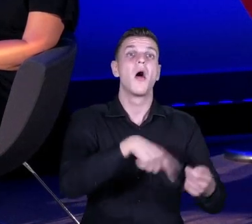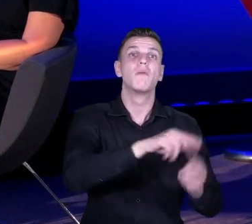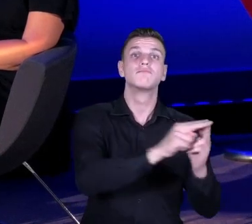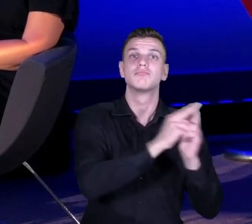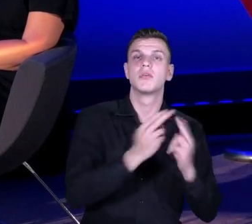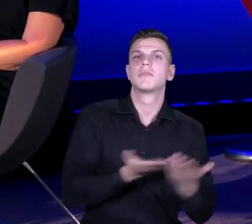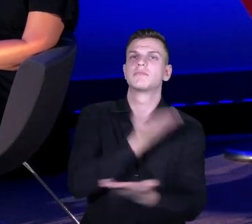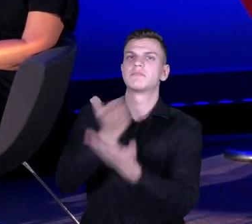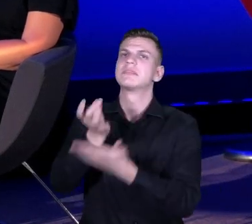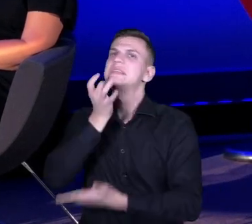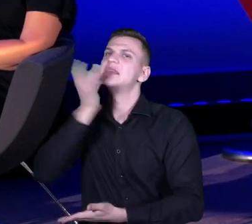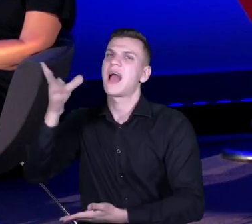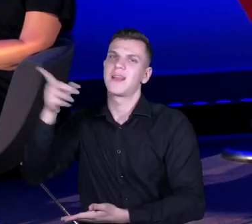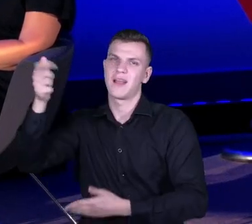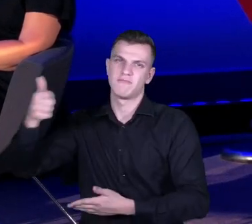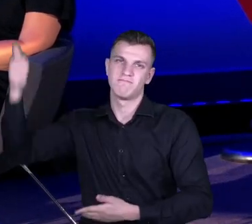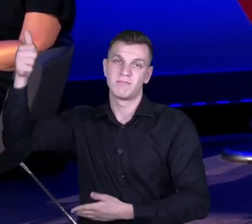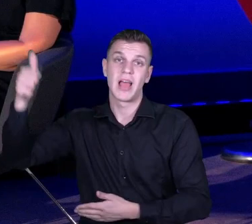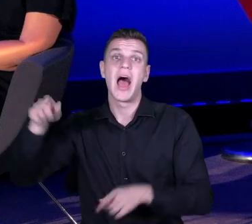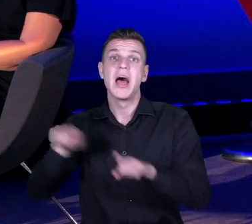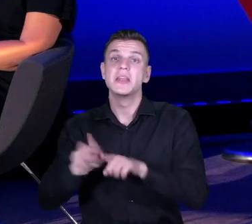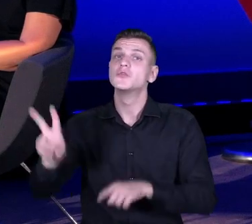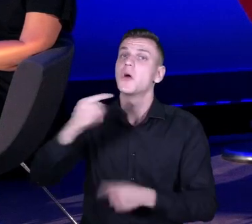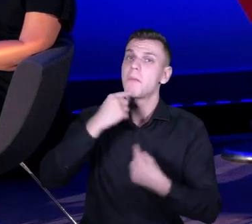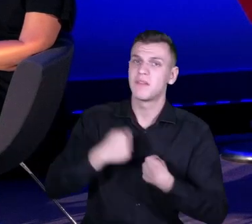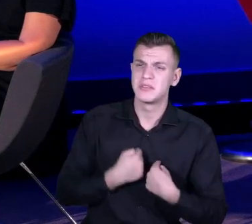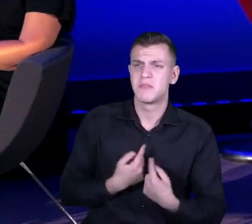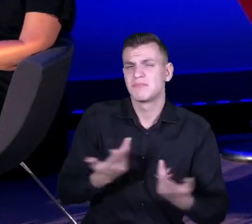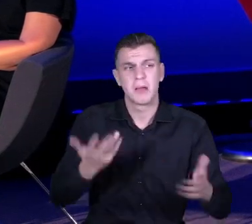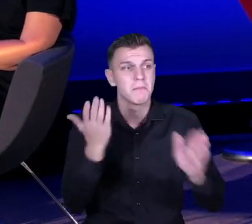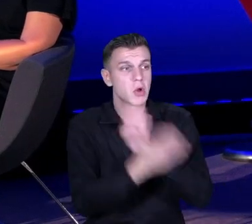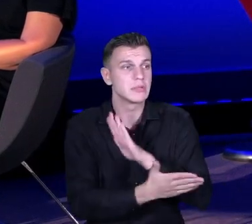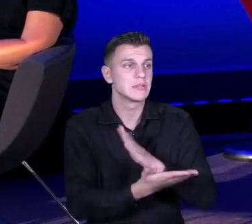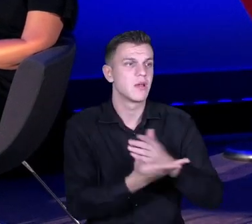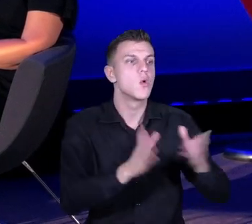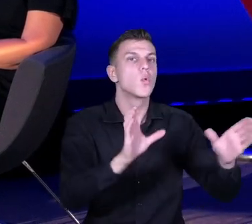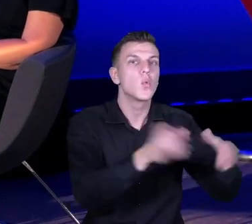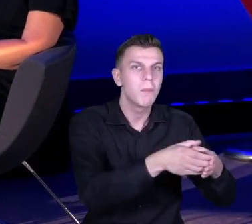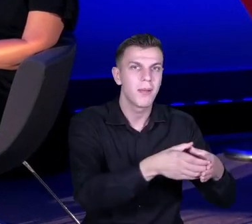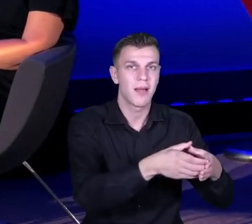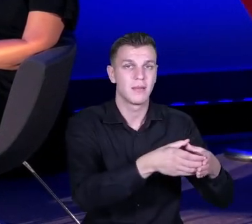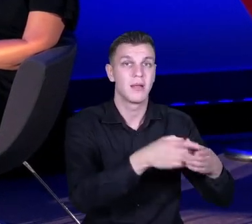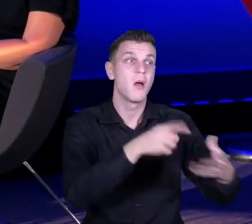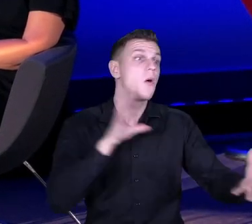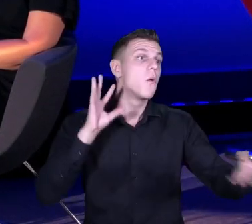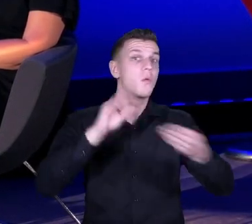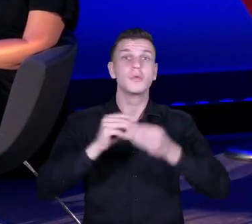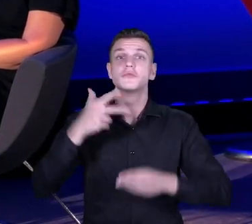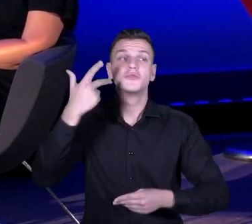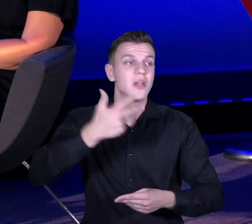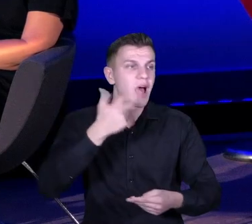No ale ktoś mi powiedział też mądre zdanie, słuchaj, prosta sprawa, to jest proces grupowy. Ty przez te trzy lata